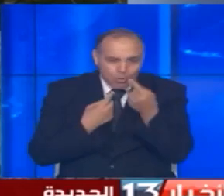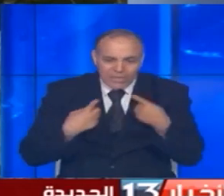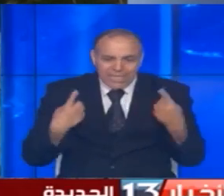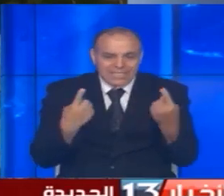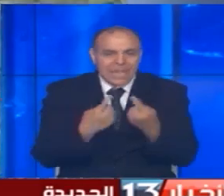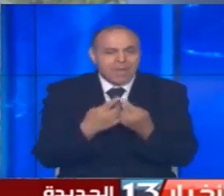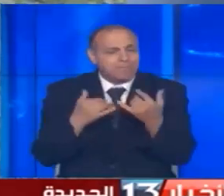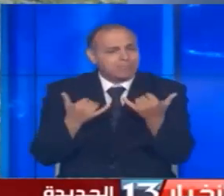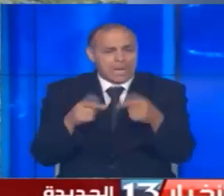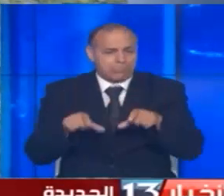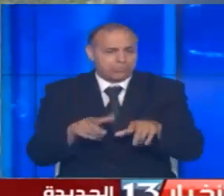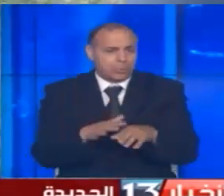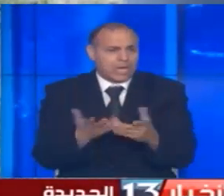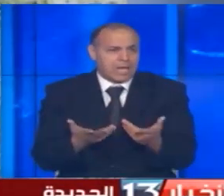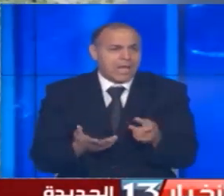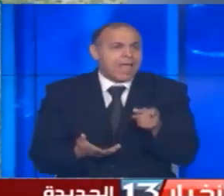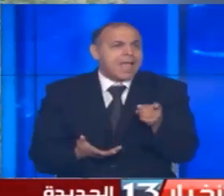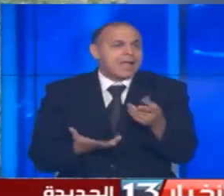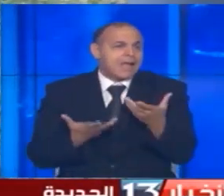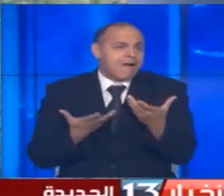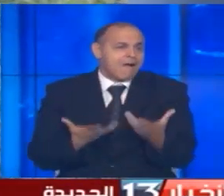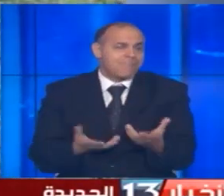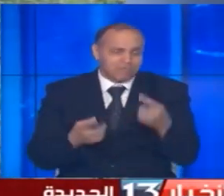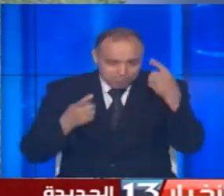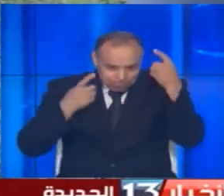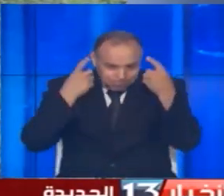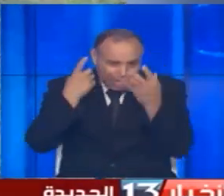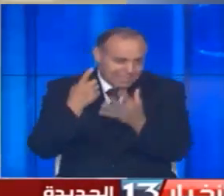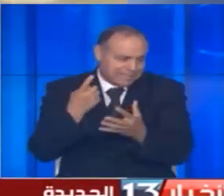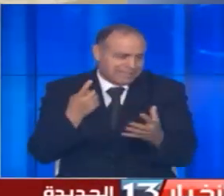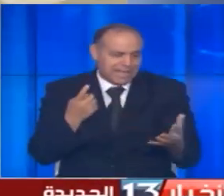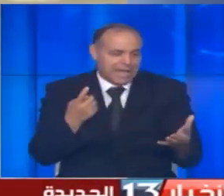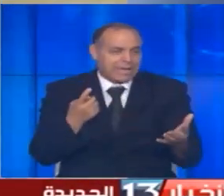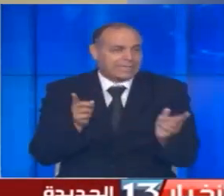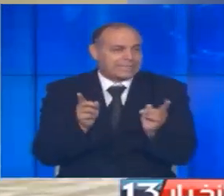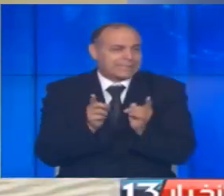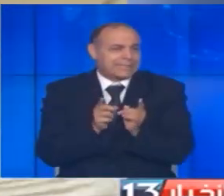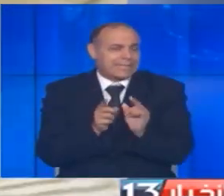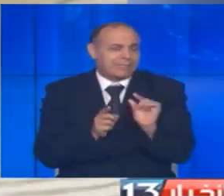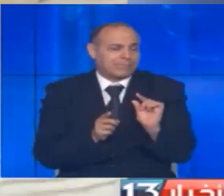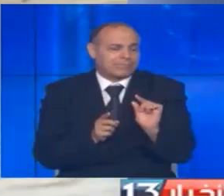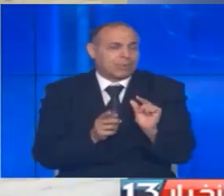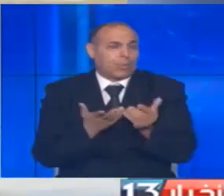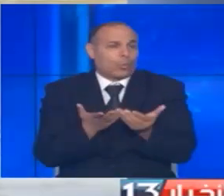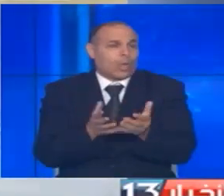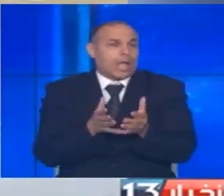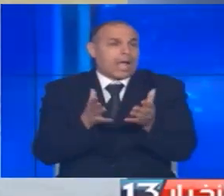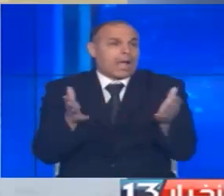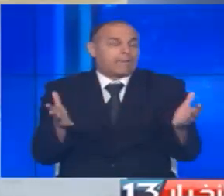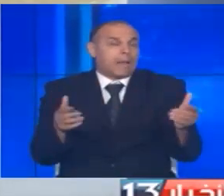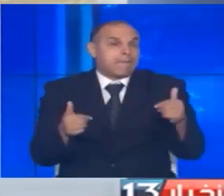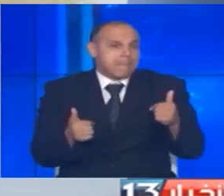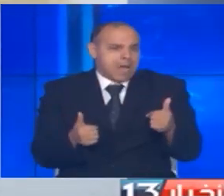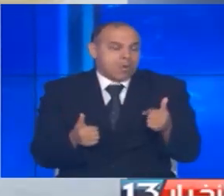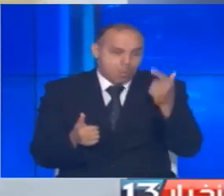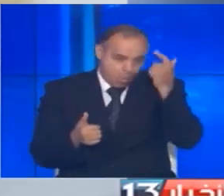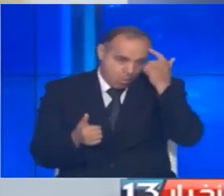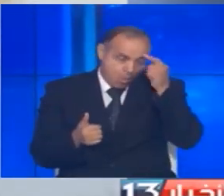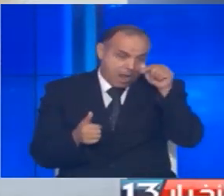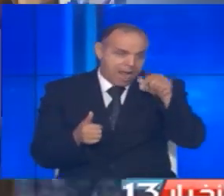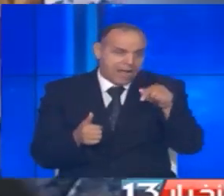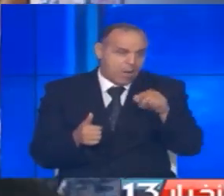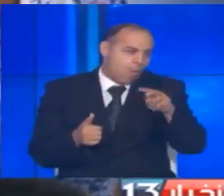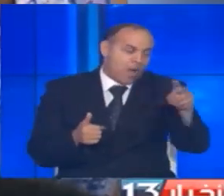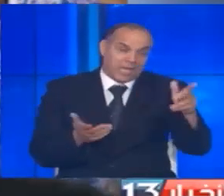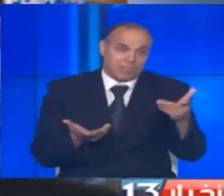وملاعب هكذا هي أحلامهم صغيرة التكاليف كبيرة المعنى فهم هنا